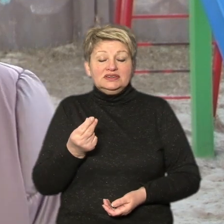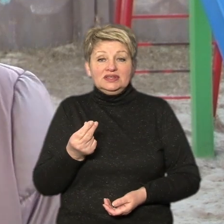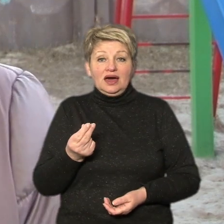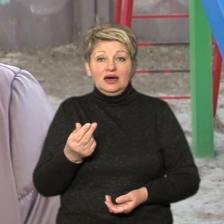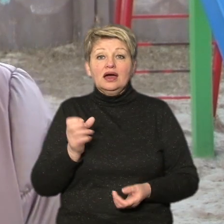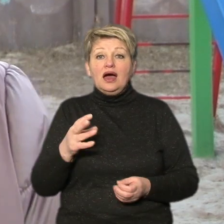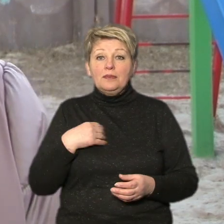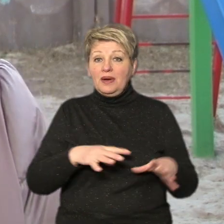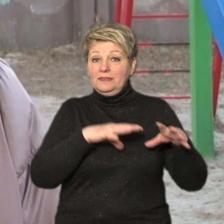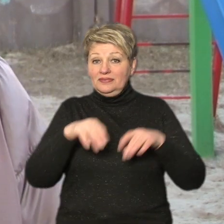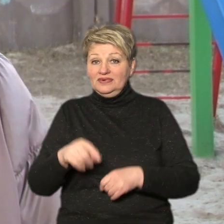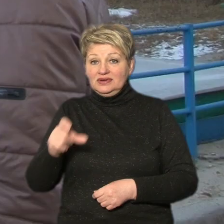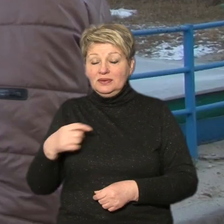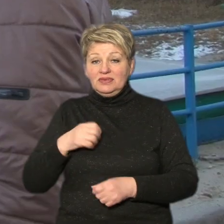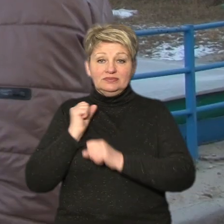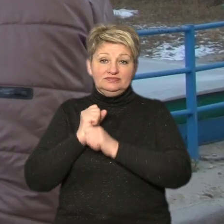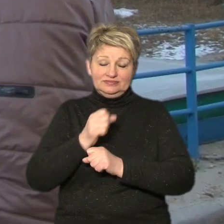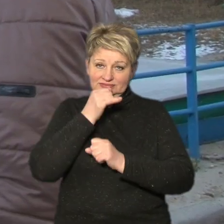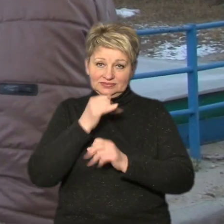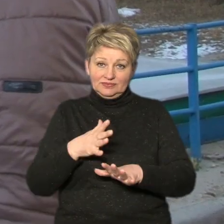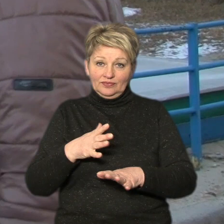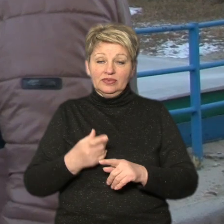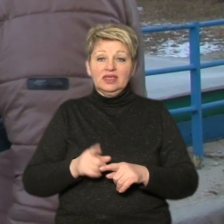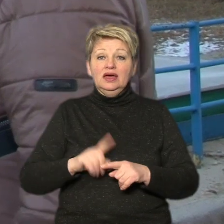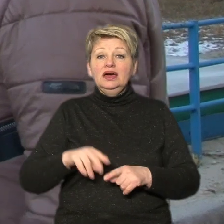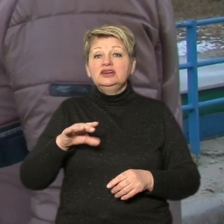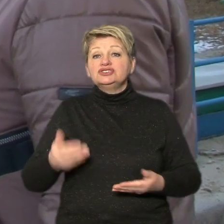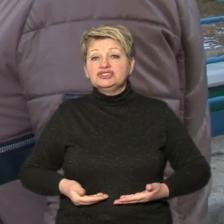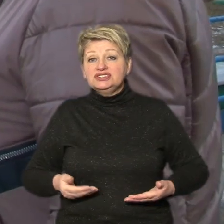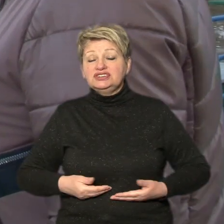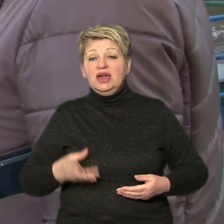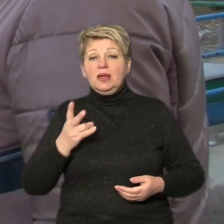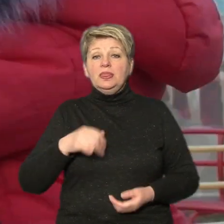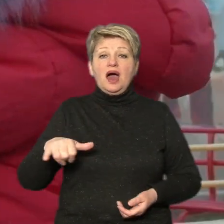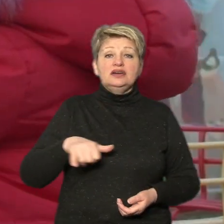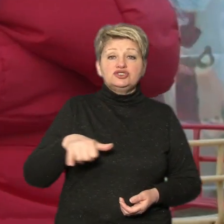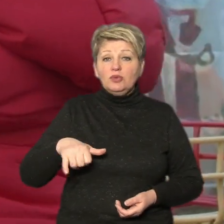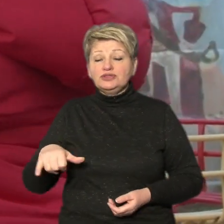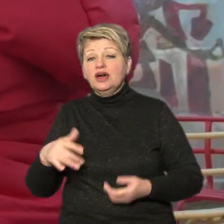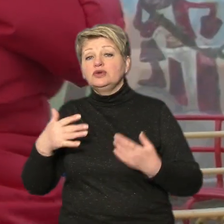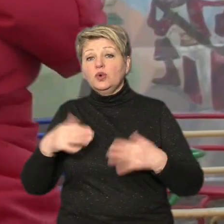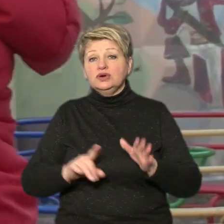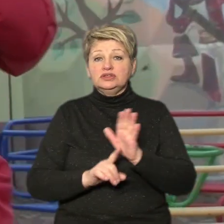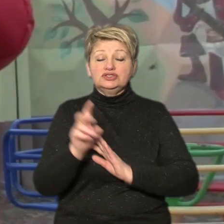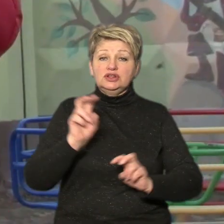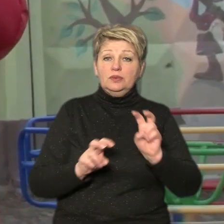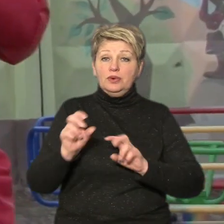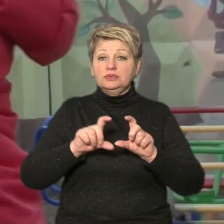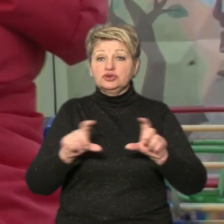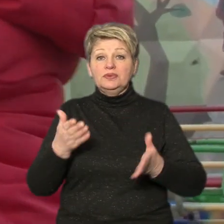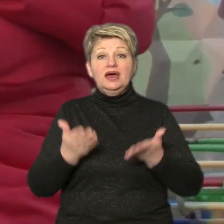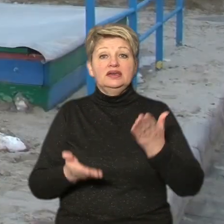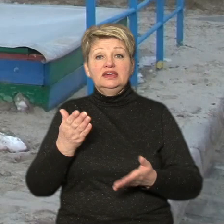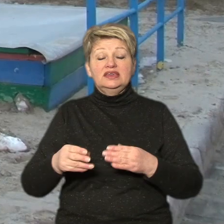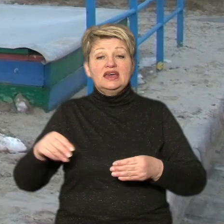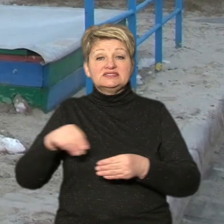переміщені особи, ми не потягнемо. Попри життя на валі, заговорить Юлія, вже розпочала пошуки школи для найменшої. Якщо безпекова ситуація